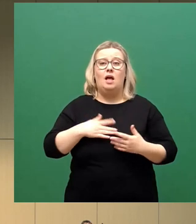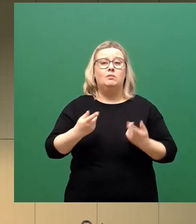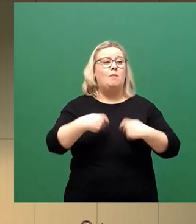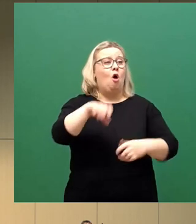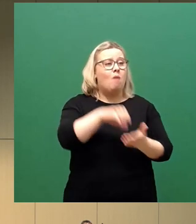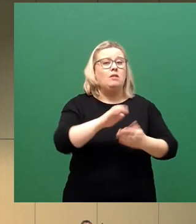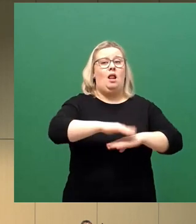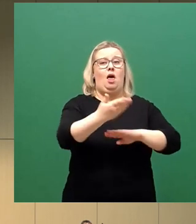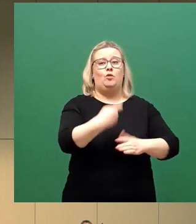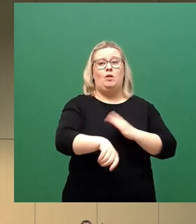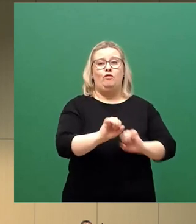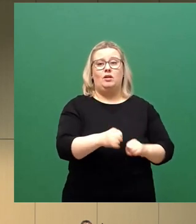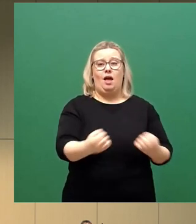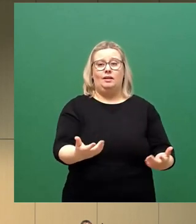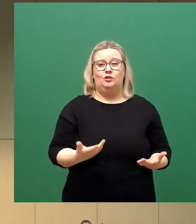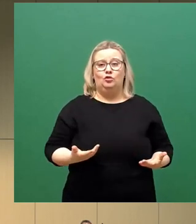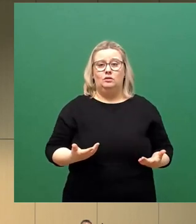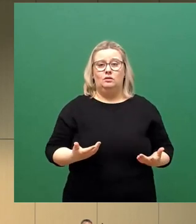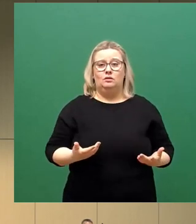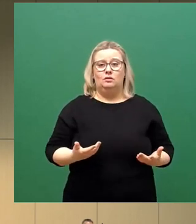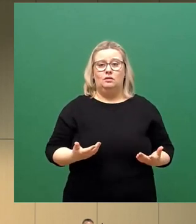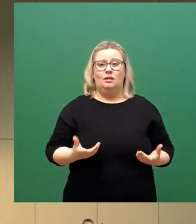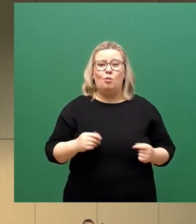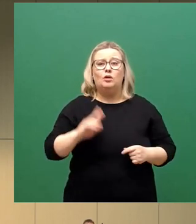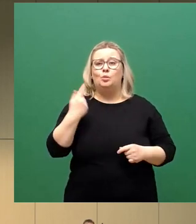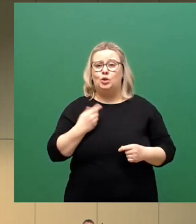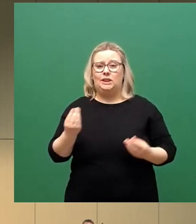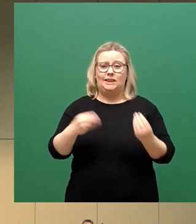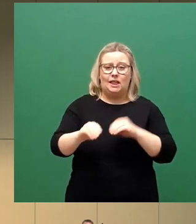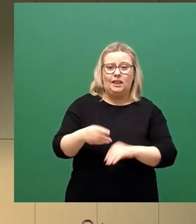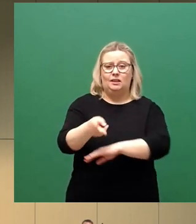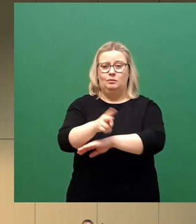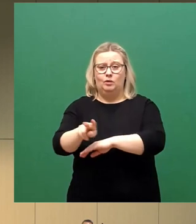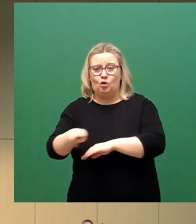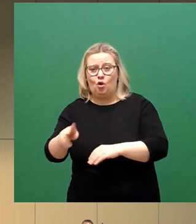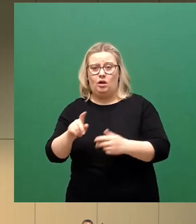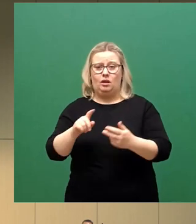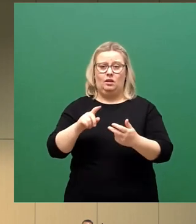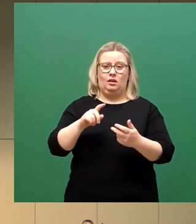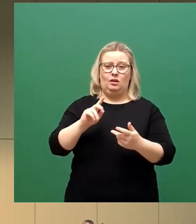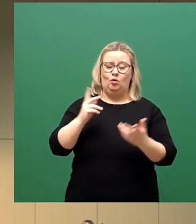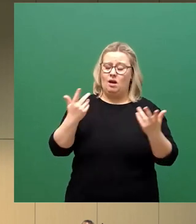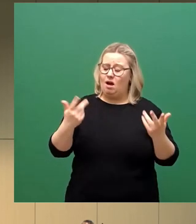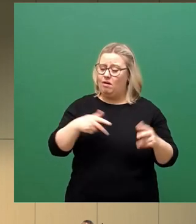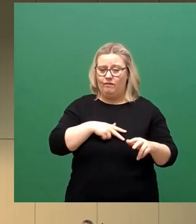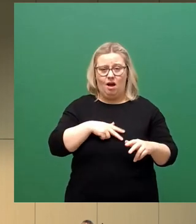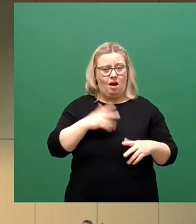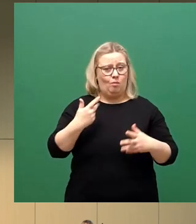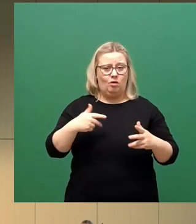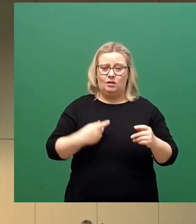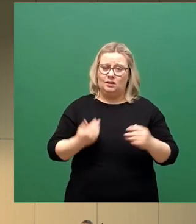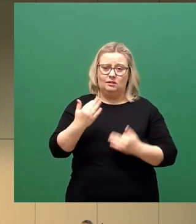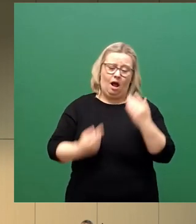kaufe, damit geschehen, sondern die müssen installiert werden, die müssen betreut werden. Und da haben wir die Zahlen dramatisch erhöht im